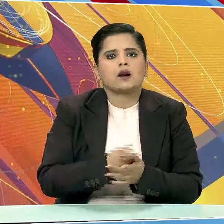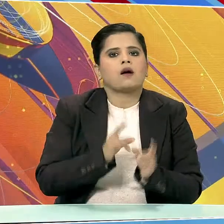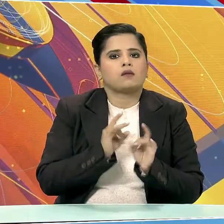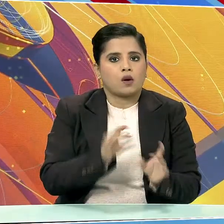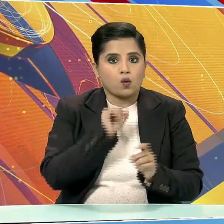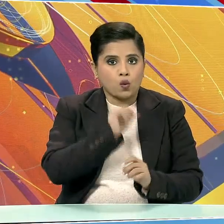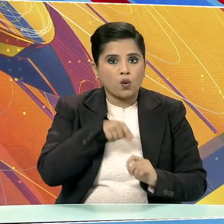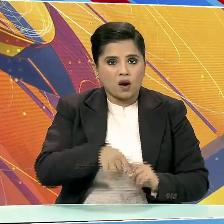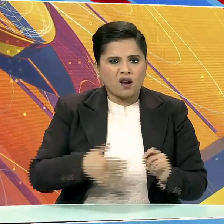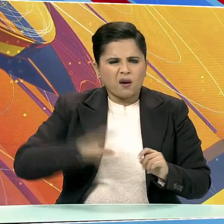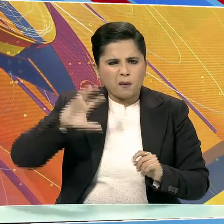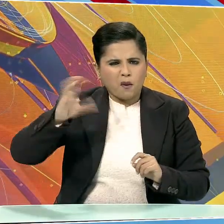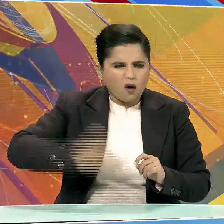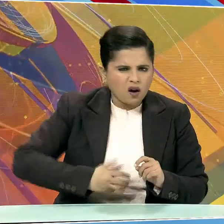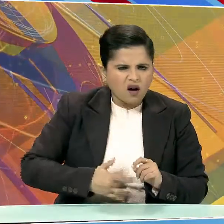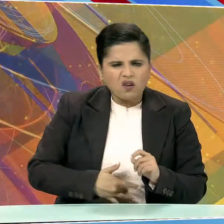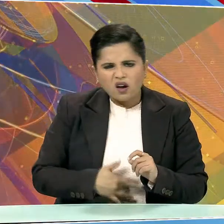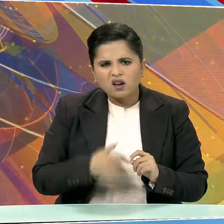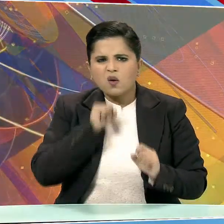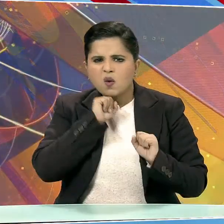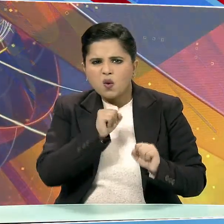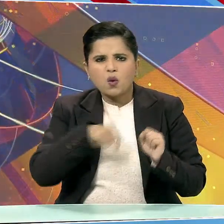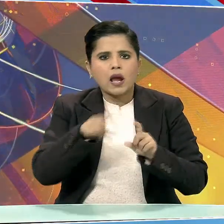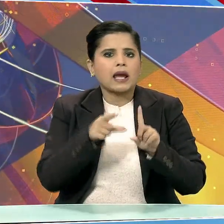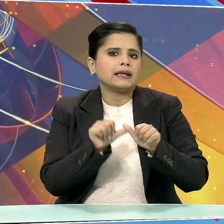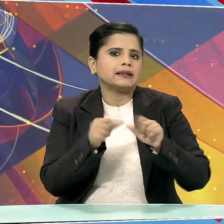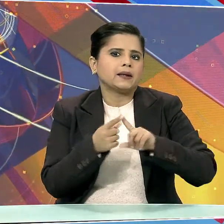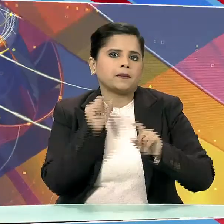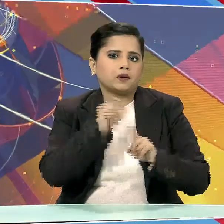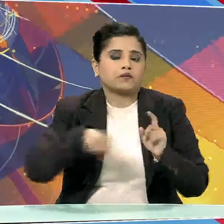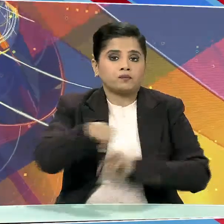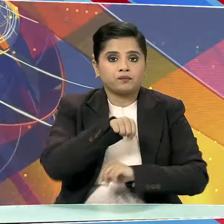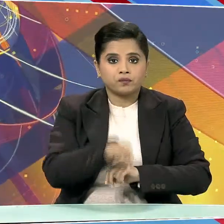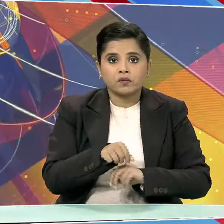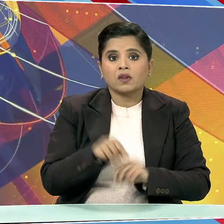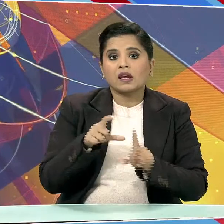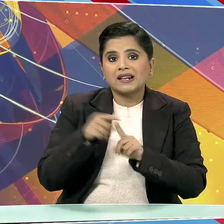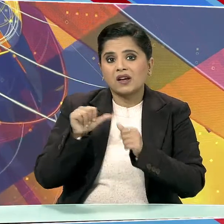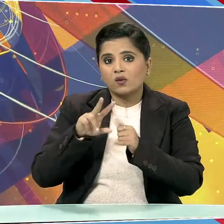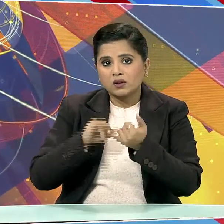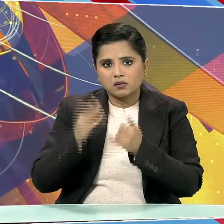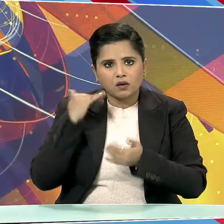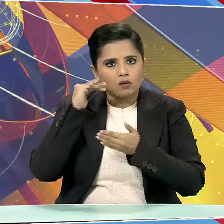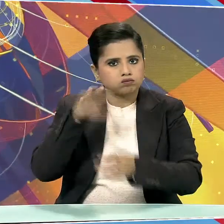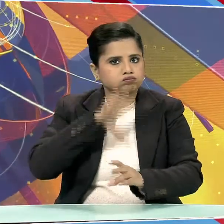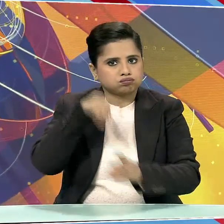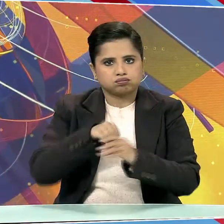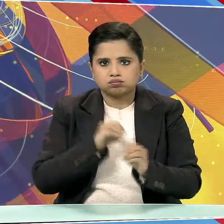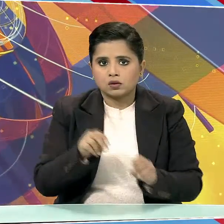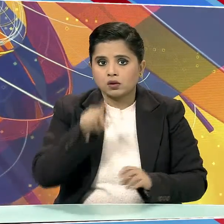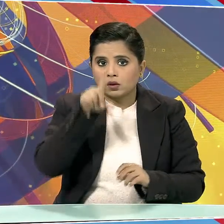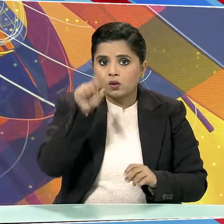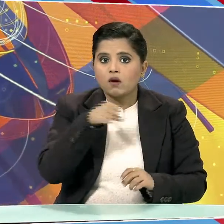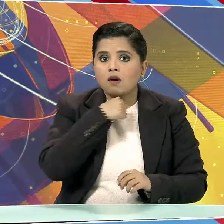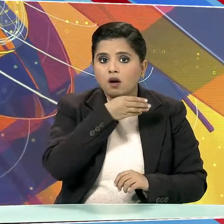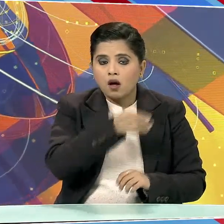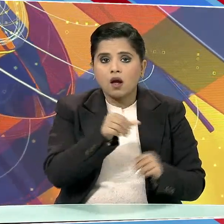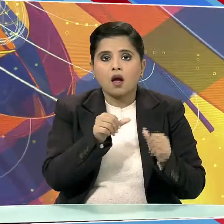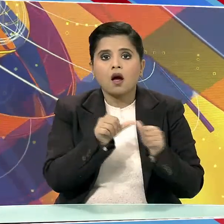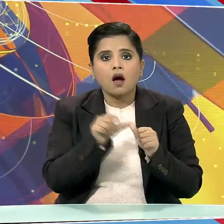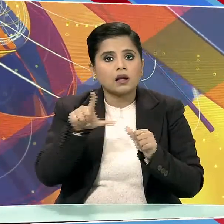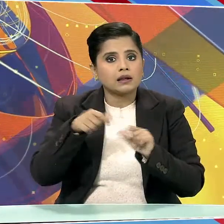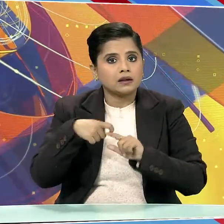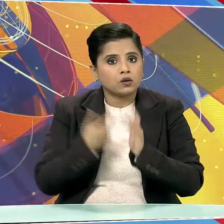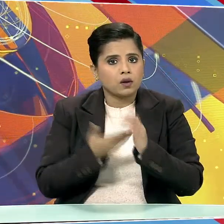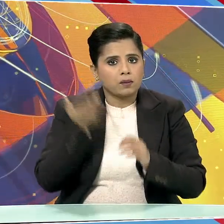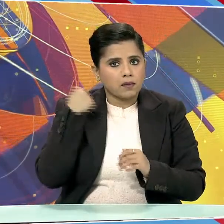पेट में लगी चोट के कारण ATP फाइनल्स और डेविस कप में हिस्सा नहीं ले पाए थे 19 साल के अलकराज ने पिछले साल